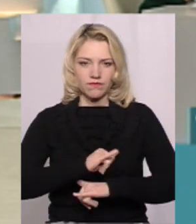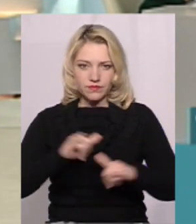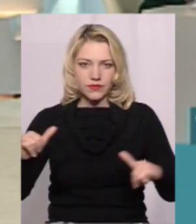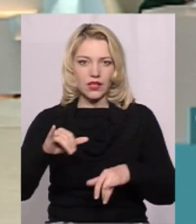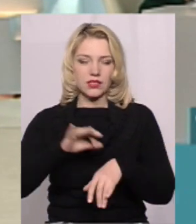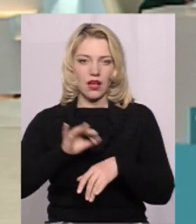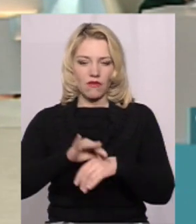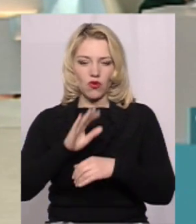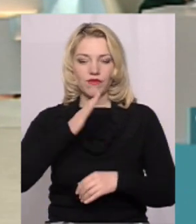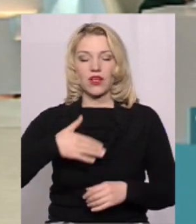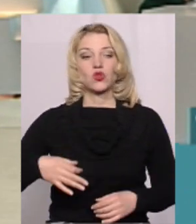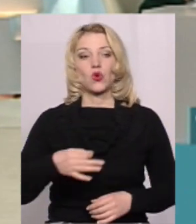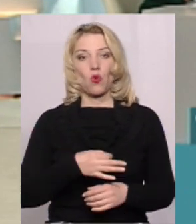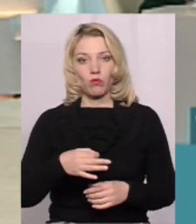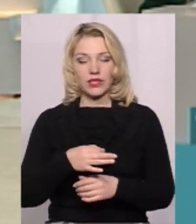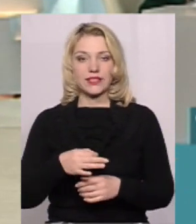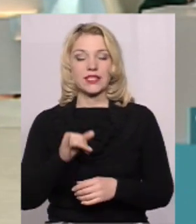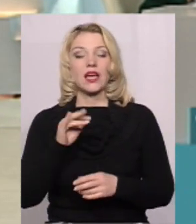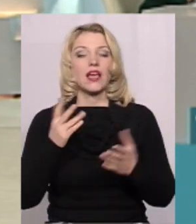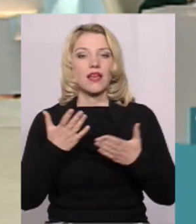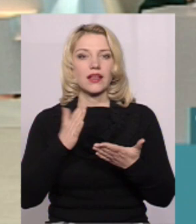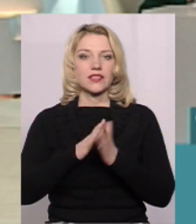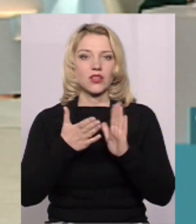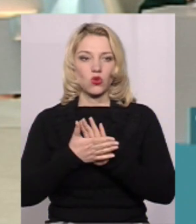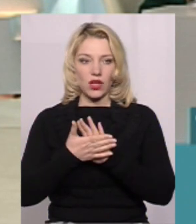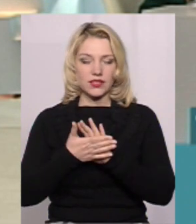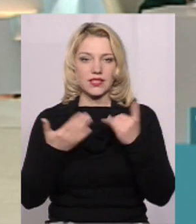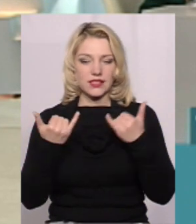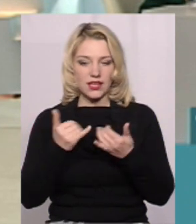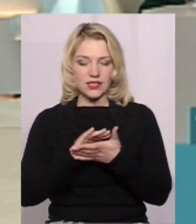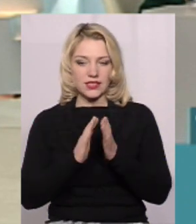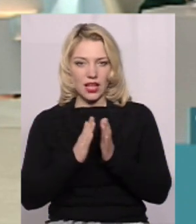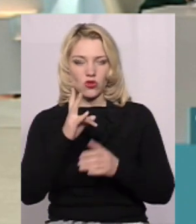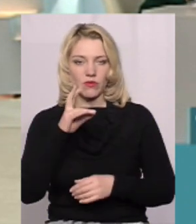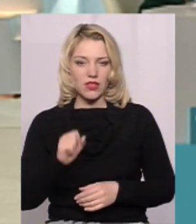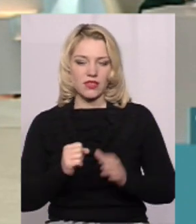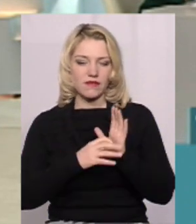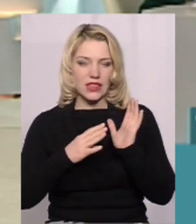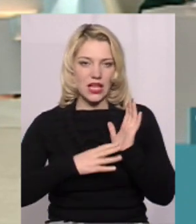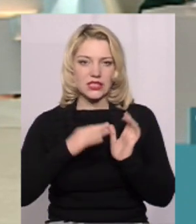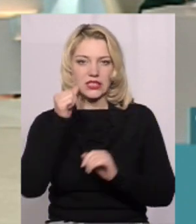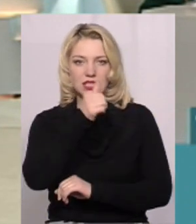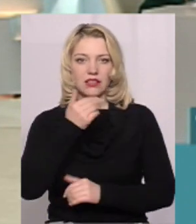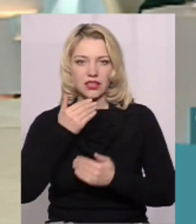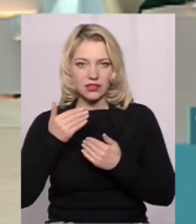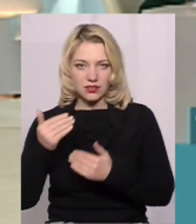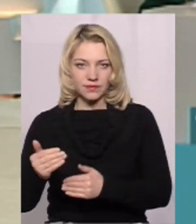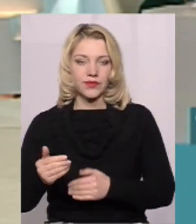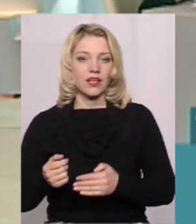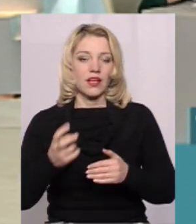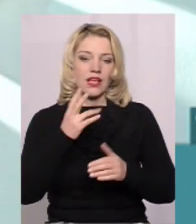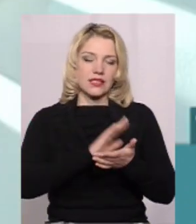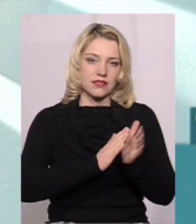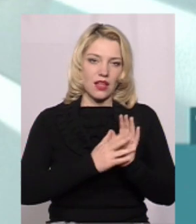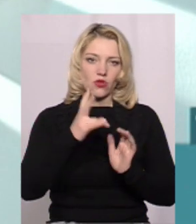захворюваності в нашій області, зокрема. От яка ситуація станом на 2019 рік? Станом на